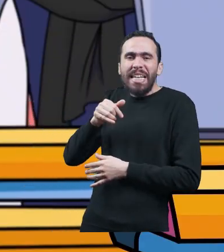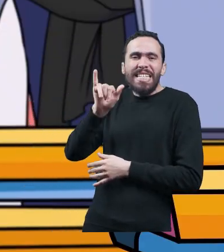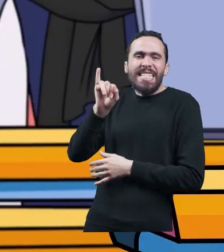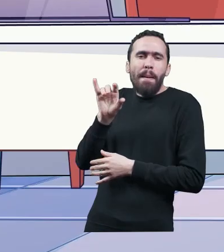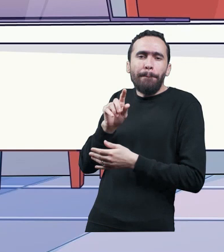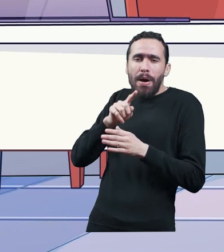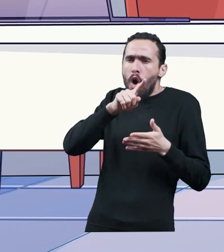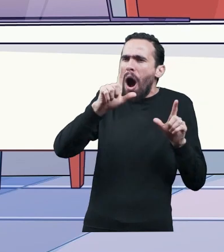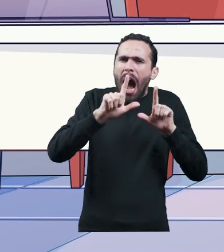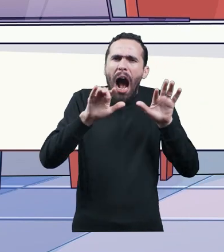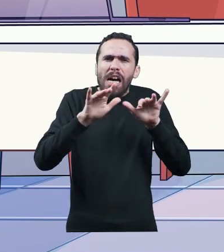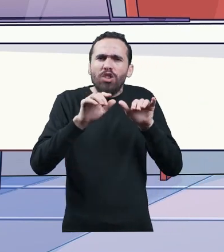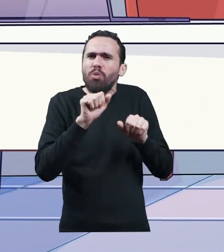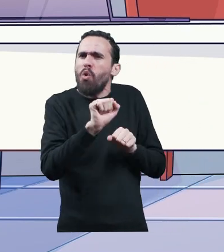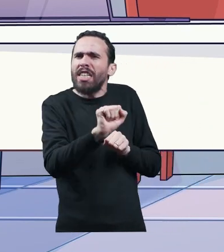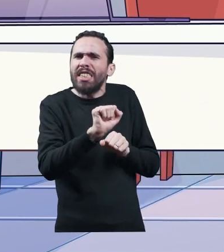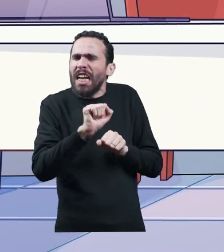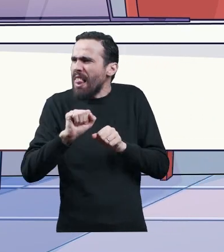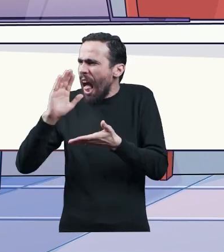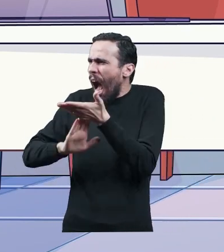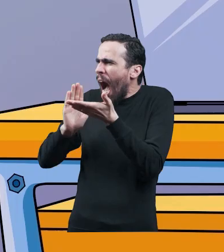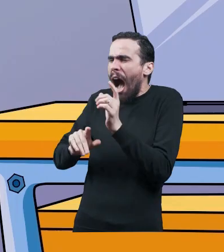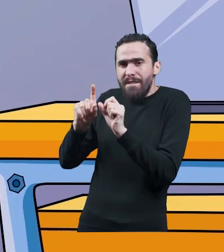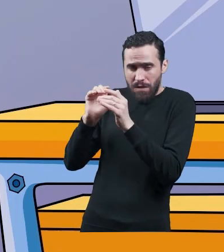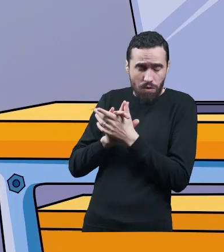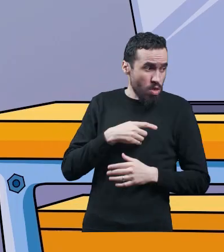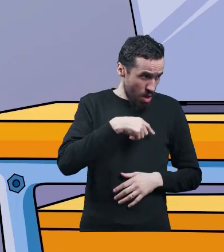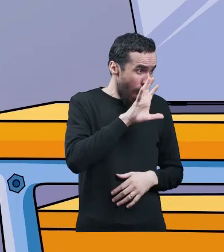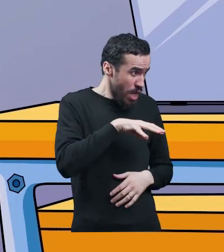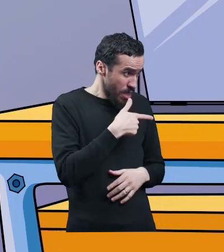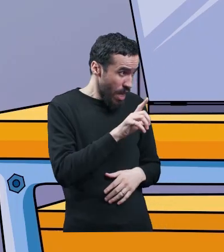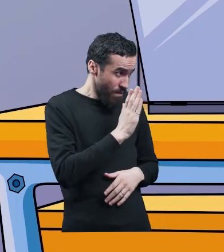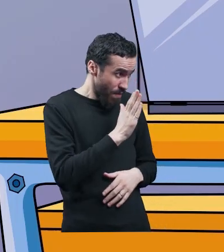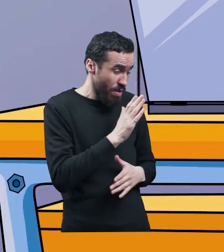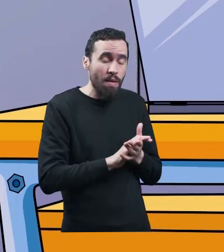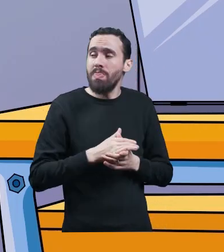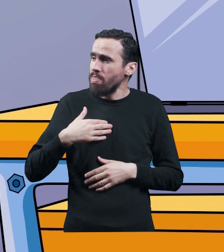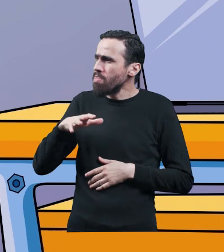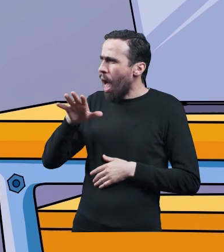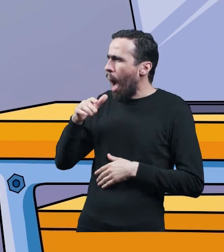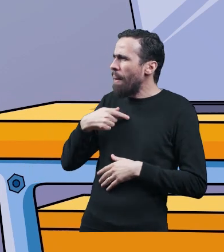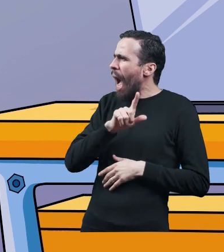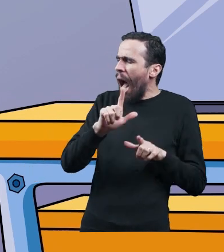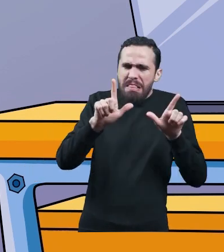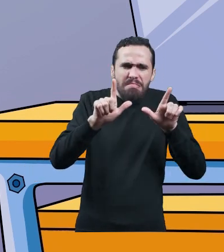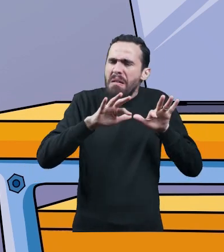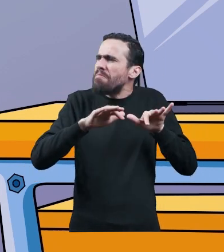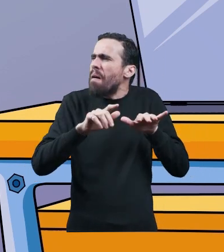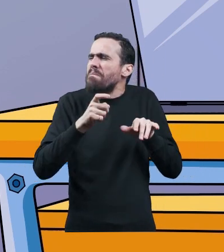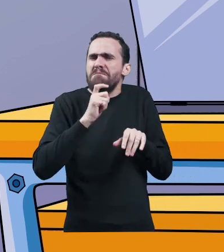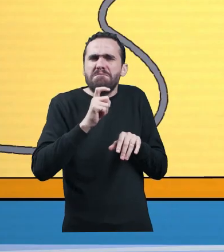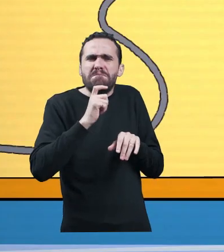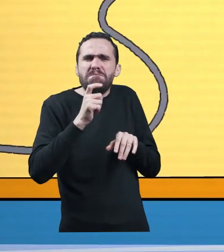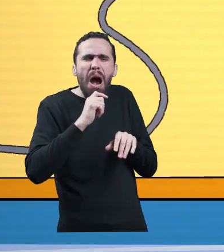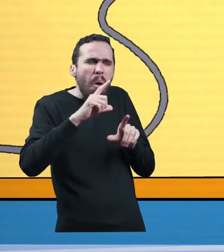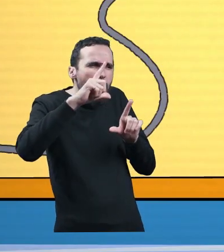الشخصي هل أنت متأكدة من ذلك يا مريم؟ نعم يا معلمتي، أصبح آداء الحاسوب بطيئاً